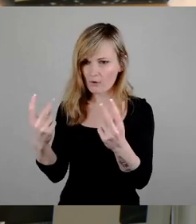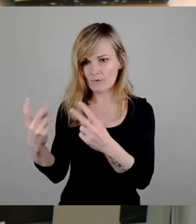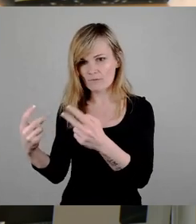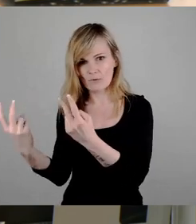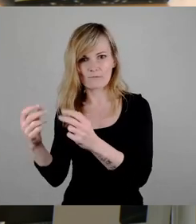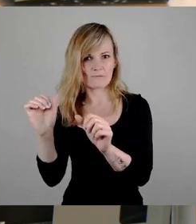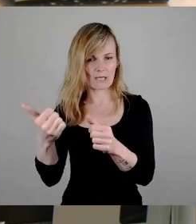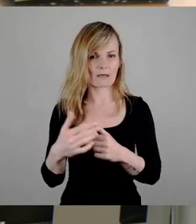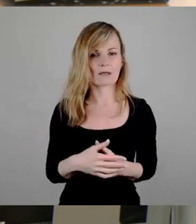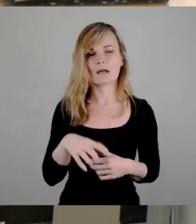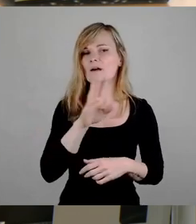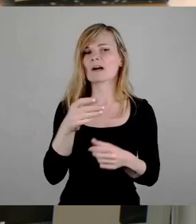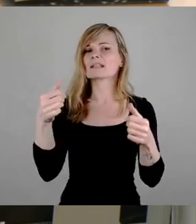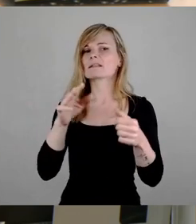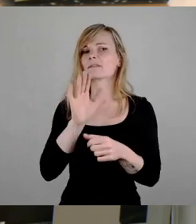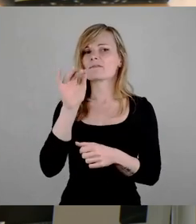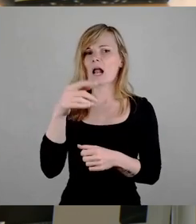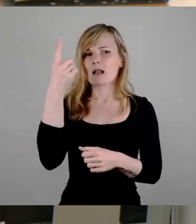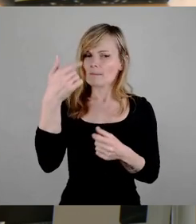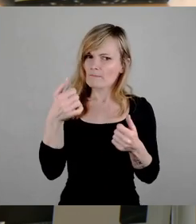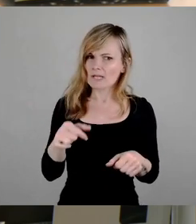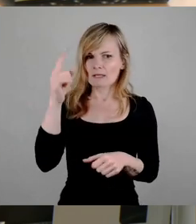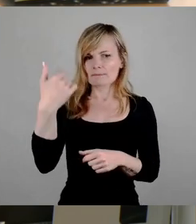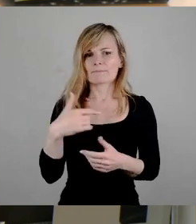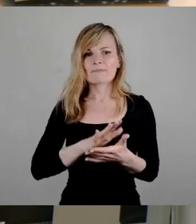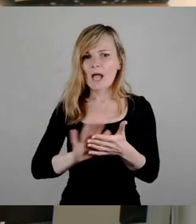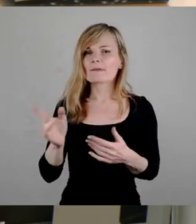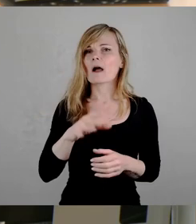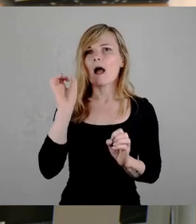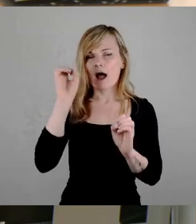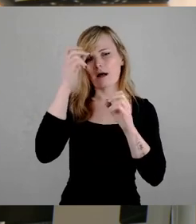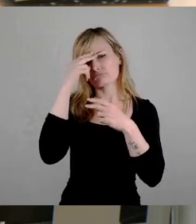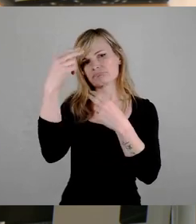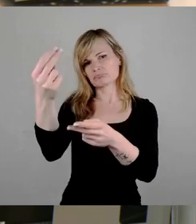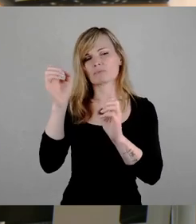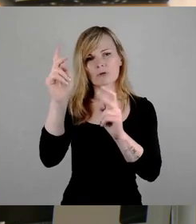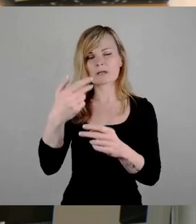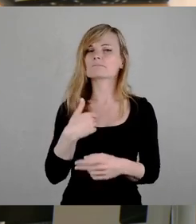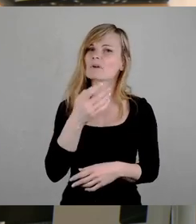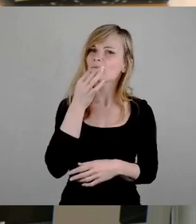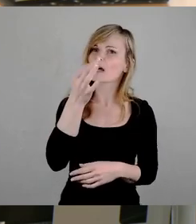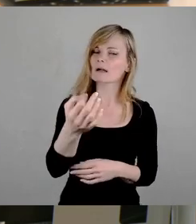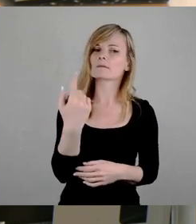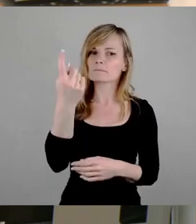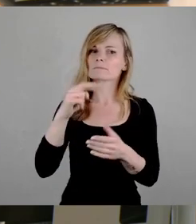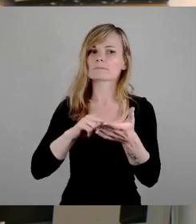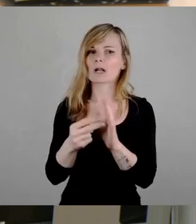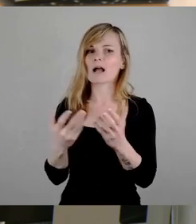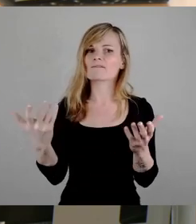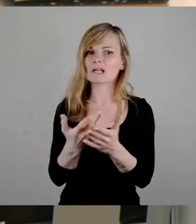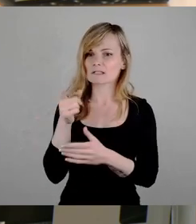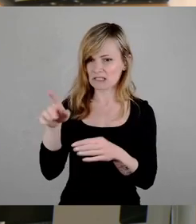Wartenfall nicht aus der Pflicht entlassen und Wartenfall fragen, was Sie mit der Anlage eigentlich vorhaben. Denn die Anlage einfach stillschweigend